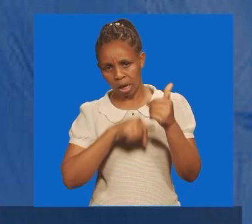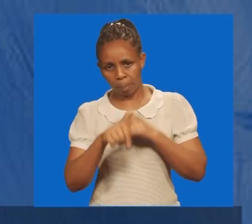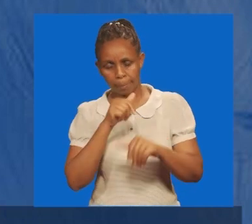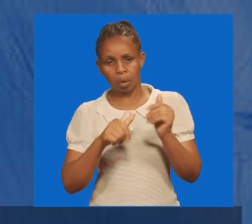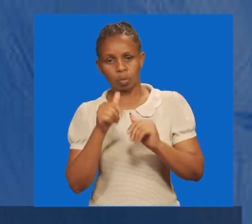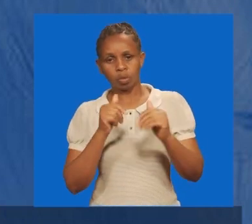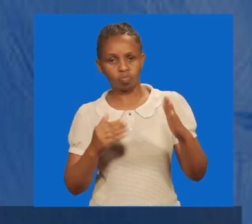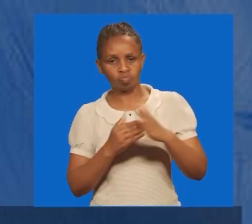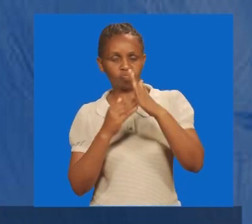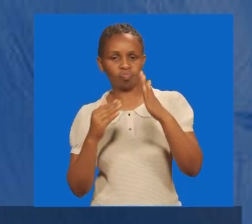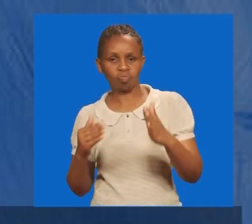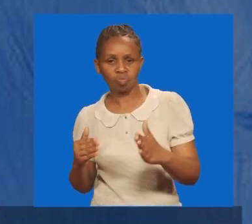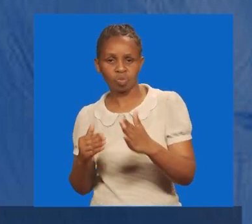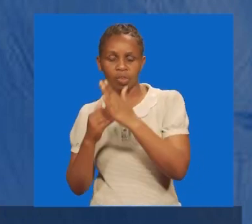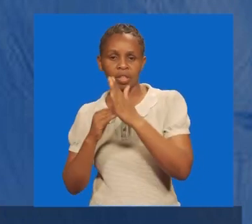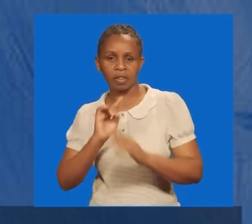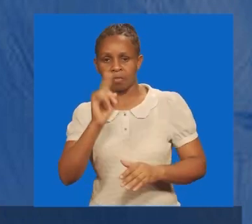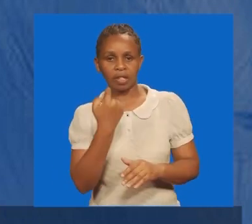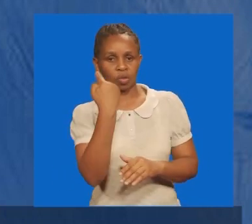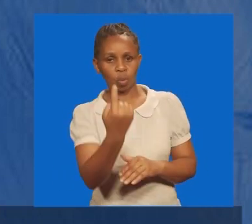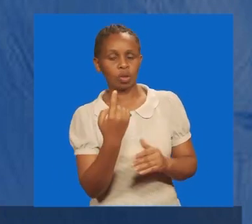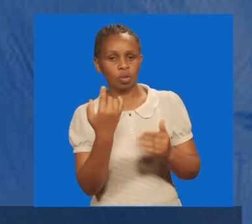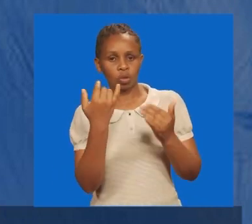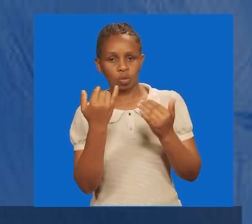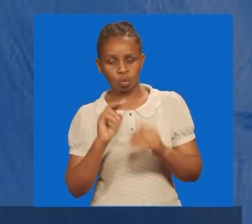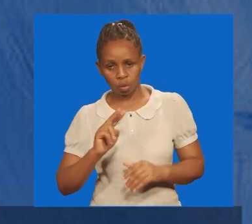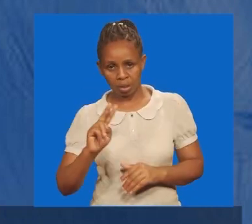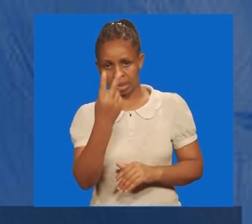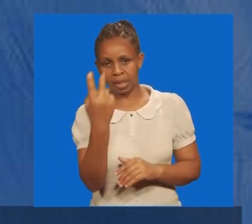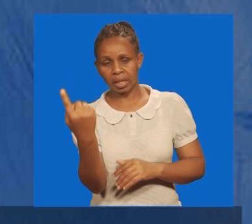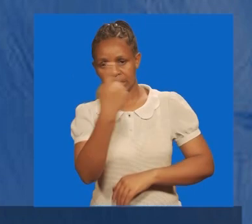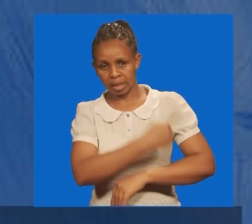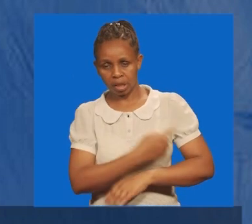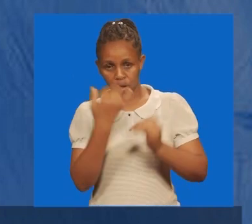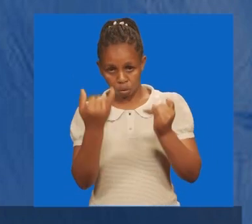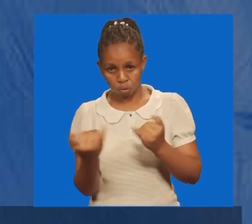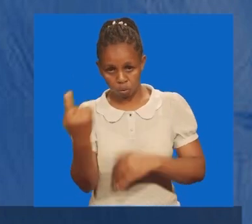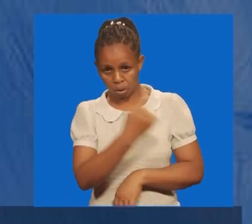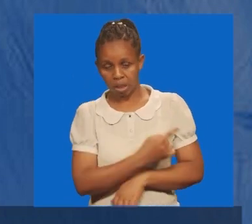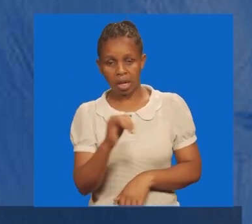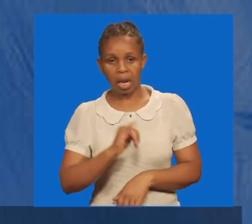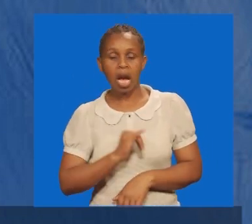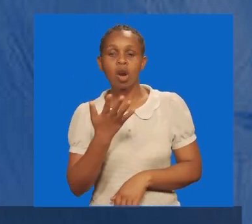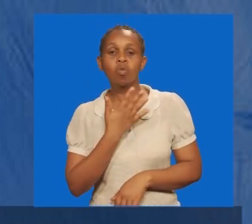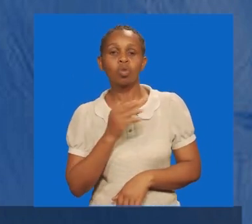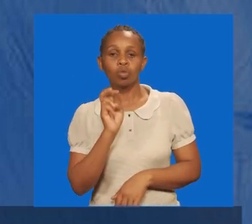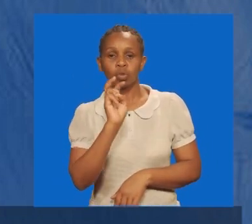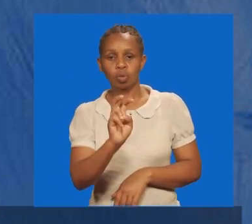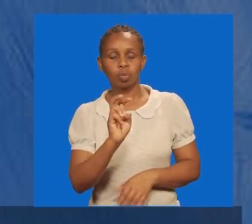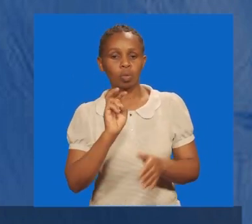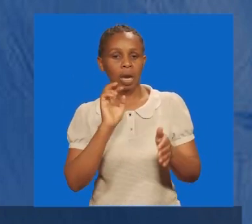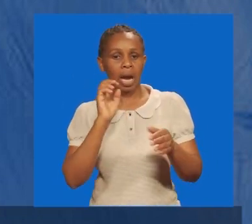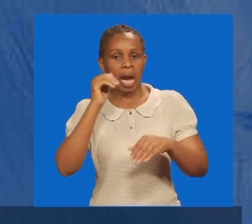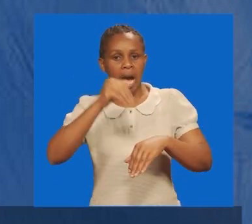katika manchibu ya maombi yetu. Siku ya pili, nataka tuangalie, kutokua na